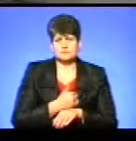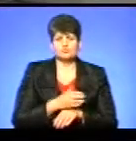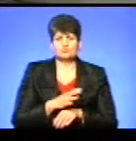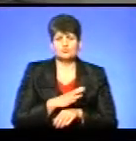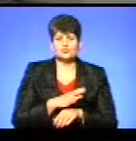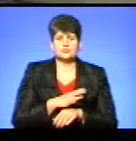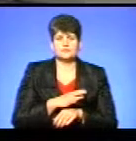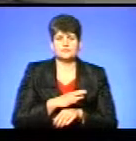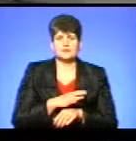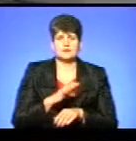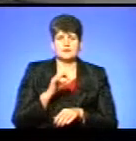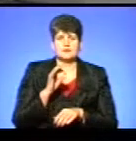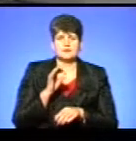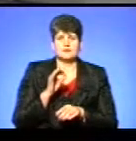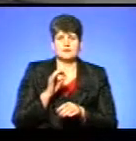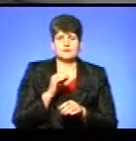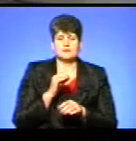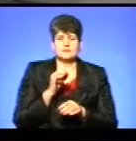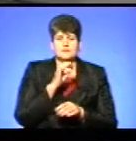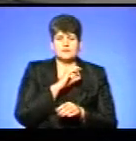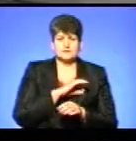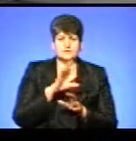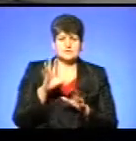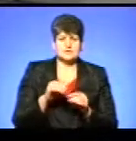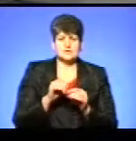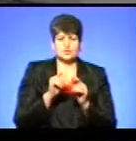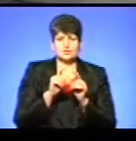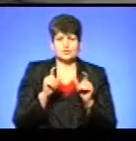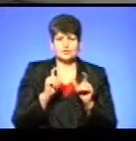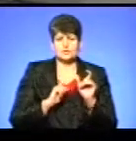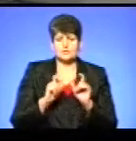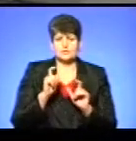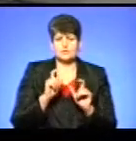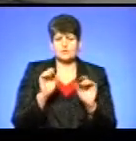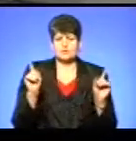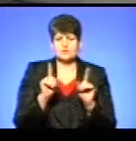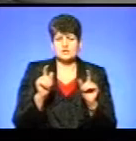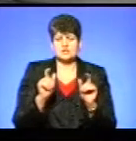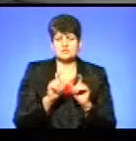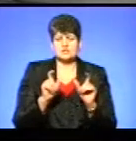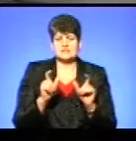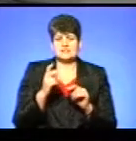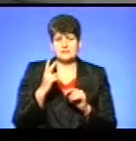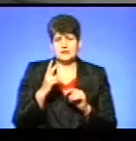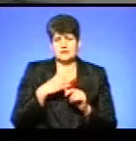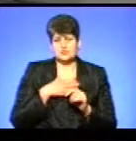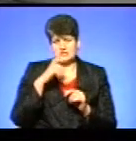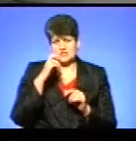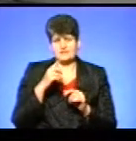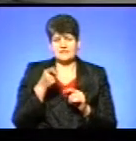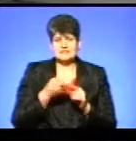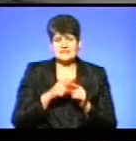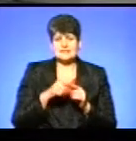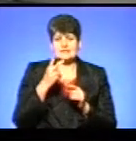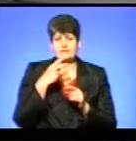задіяні всі училища музичні нашої держави, тому що це є зріс за два роки. Викладачі